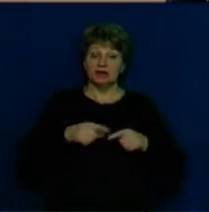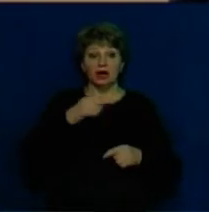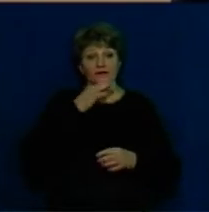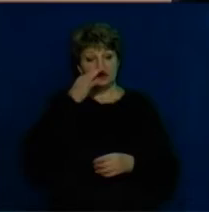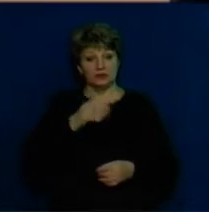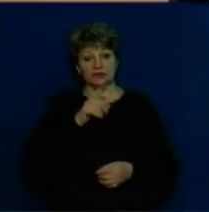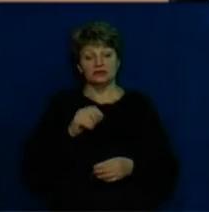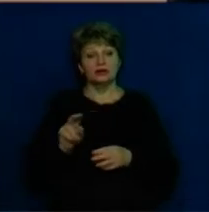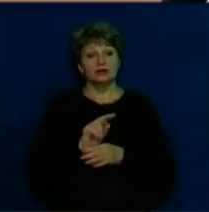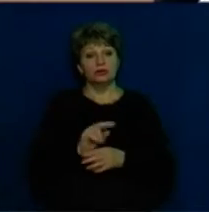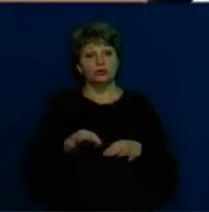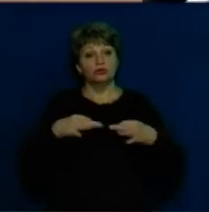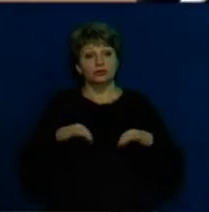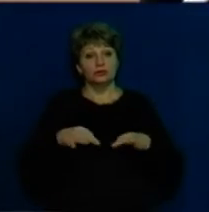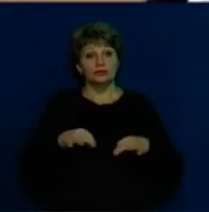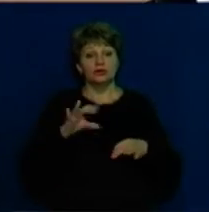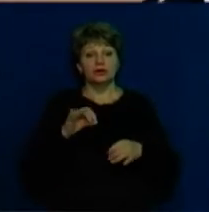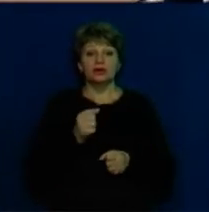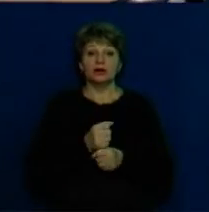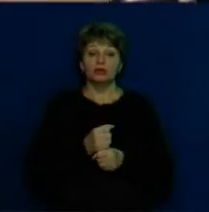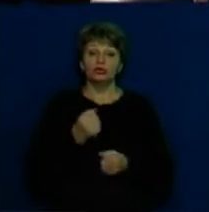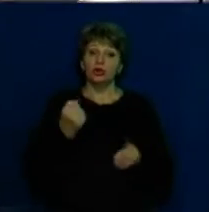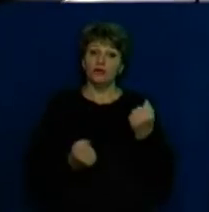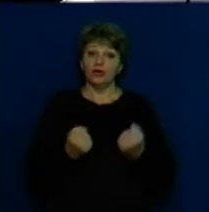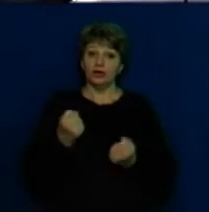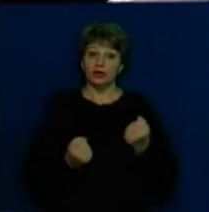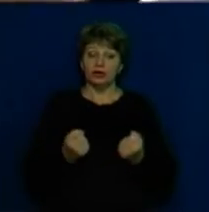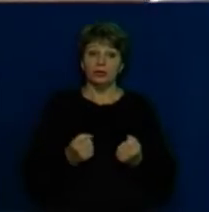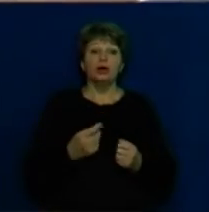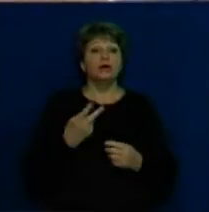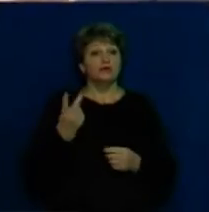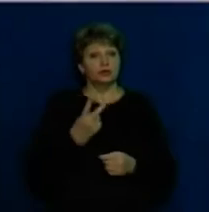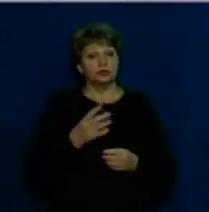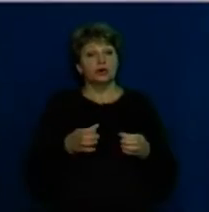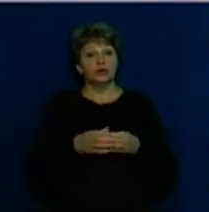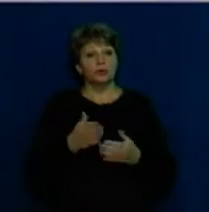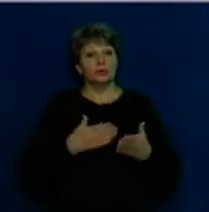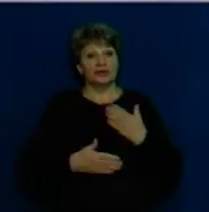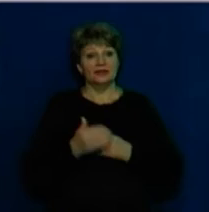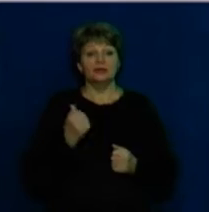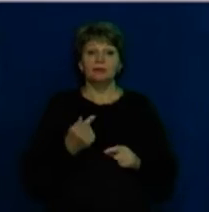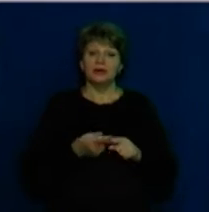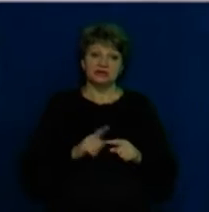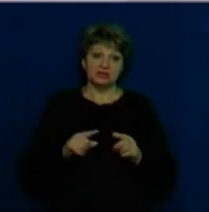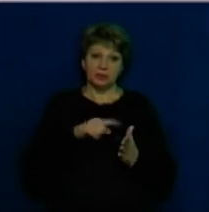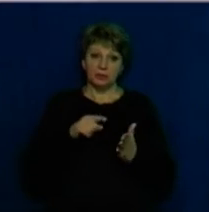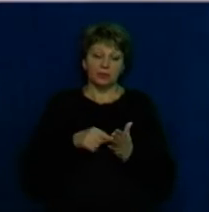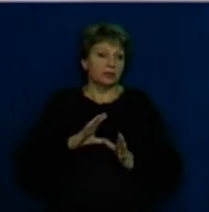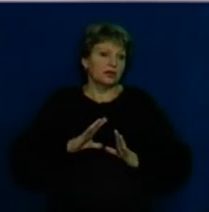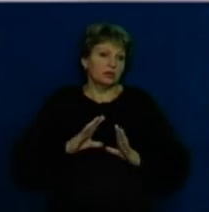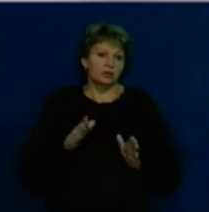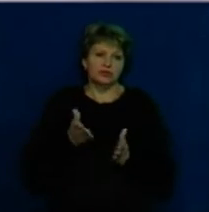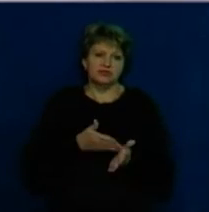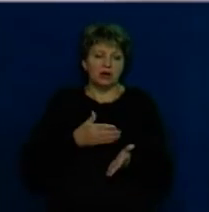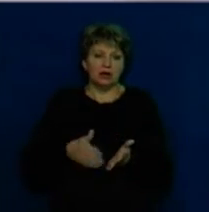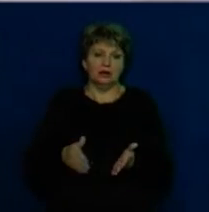автомобілів та координування роботи між водіями. Чоловік має другу групу інвалідності. З цим питанням не було проблем взагалі,